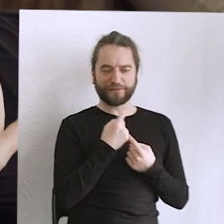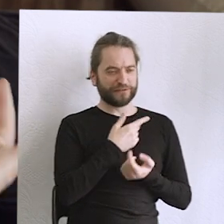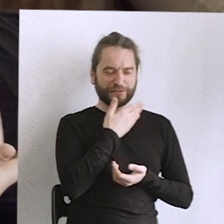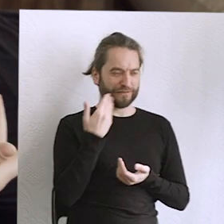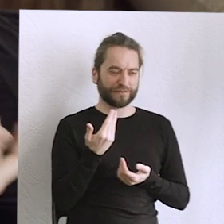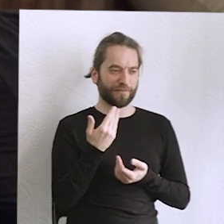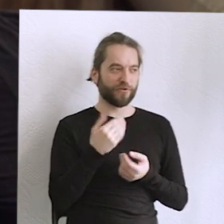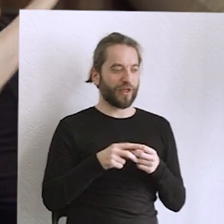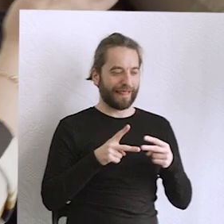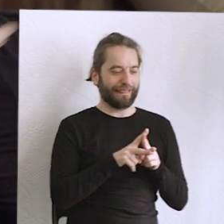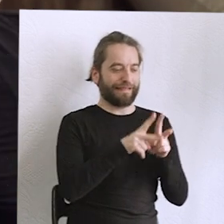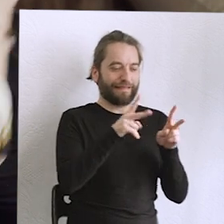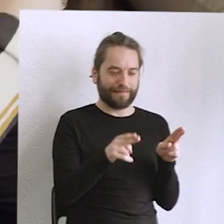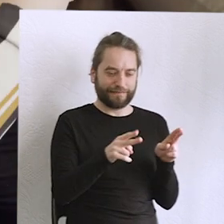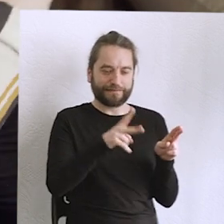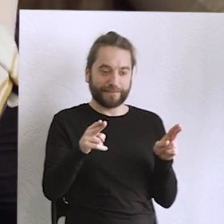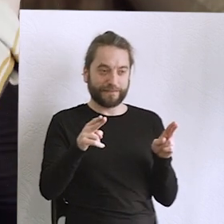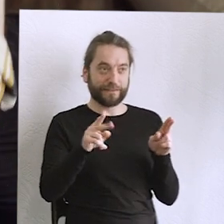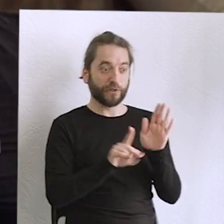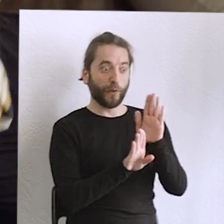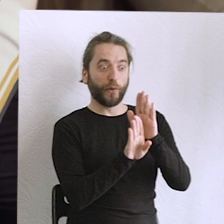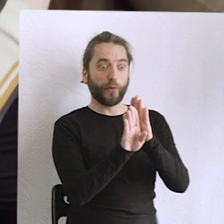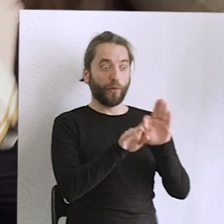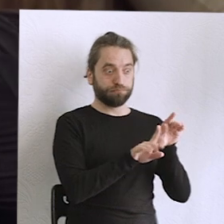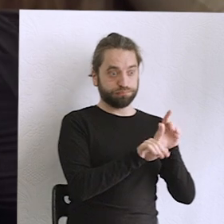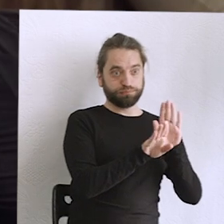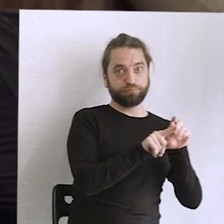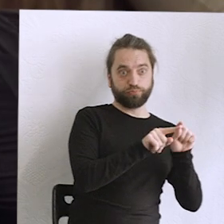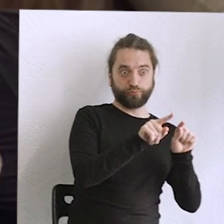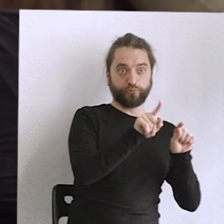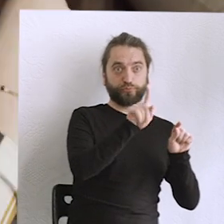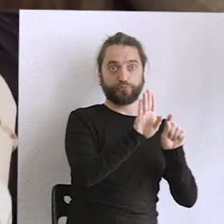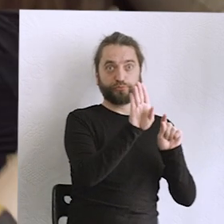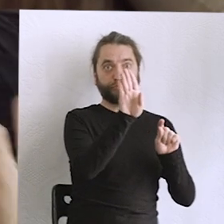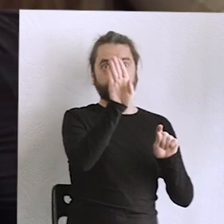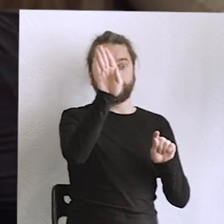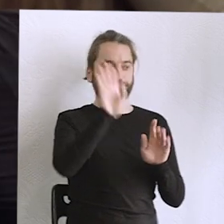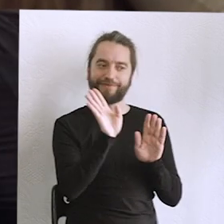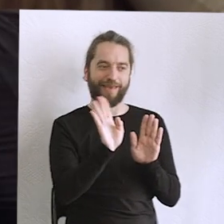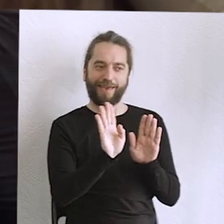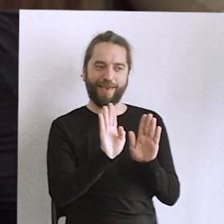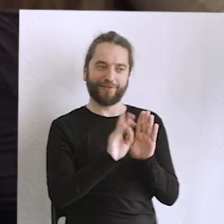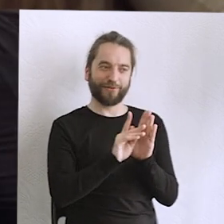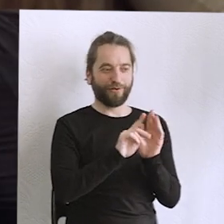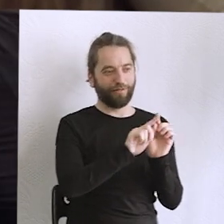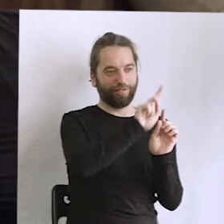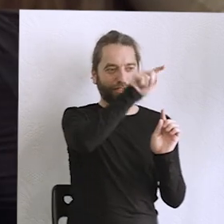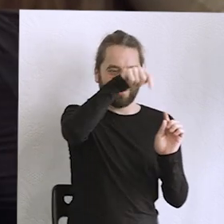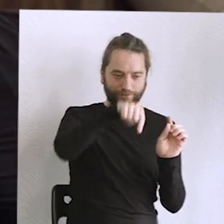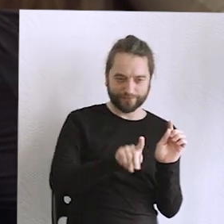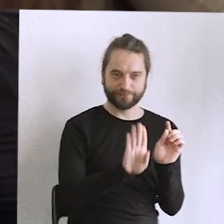idziemy cyklami, a nie idziemy żadną kreską w górę wesoło, jak w kapitalizmie, tylko idziemy totalnie w zapętleniu i po prostu